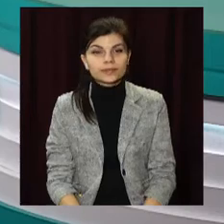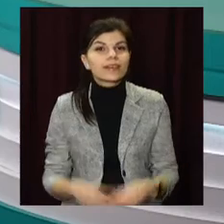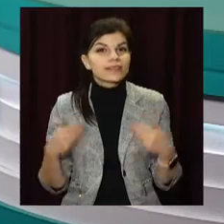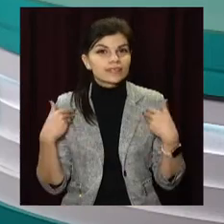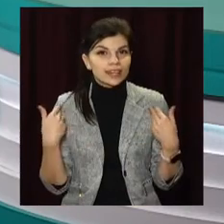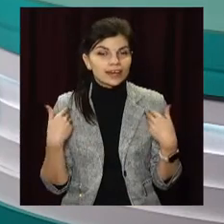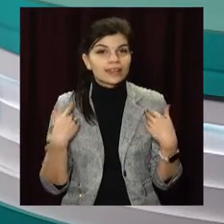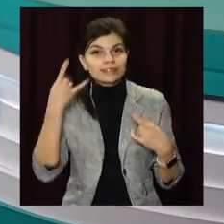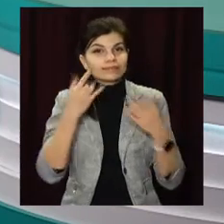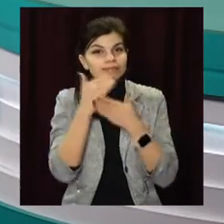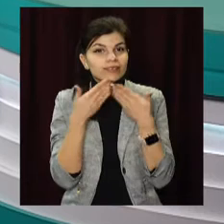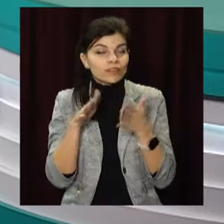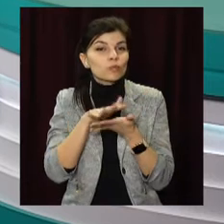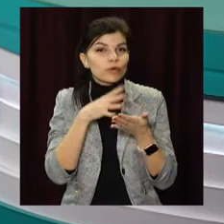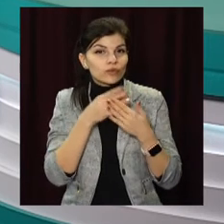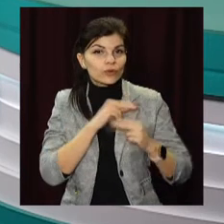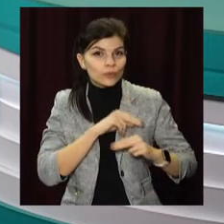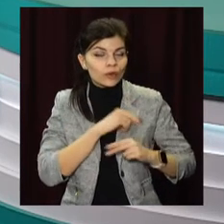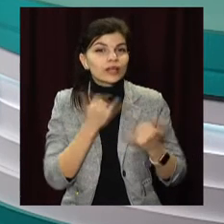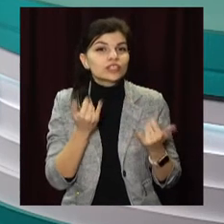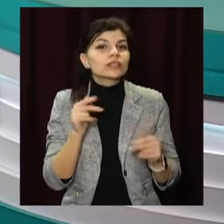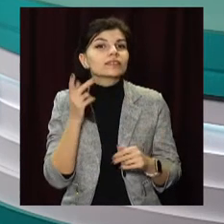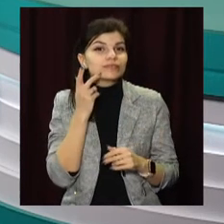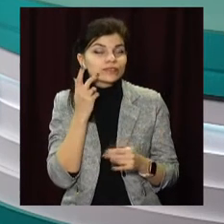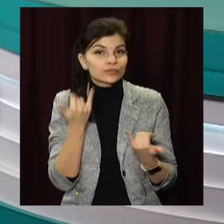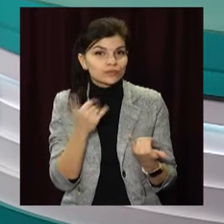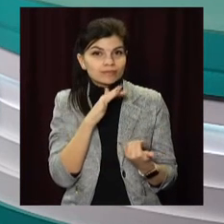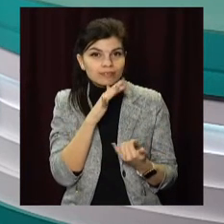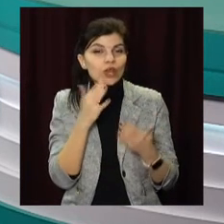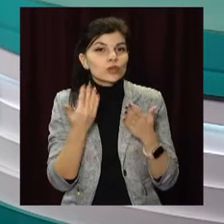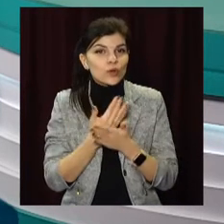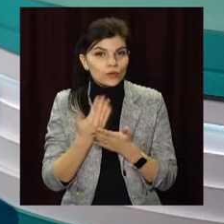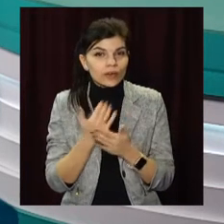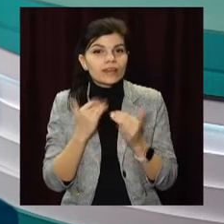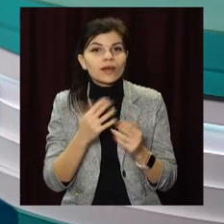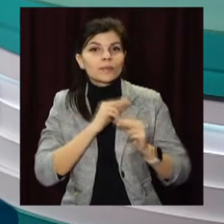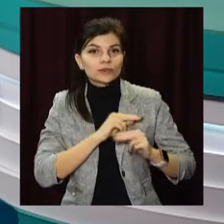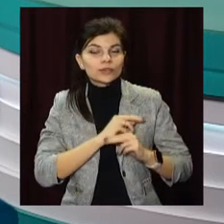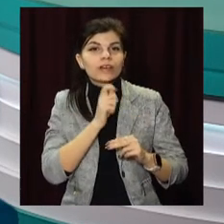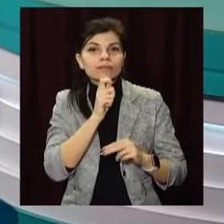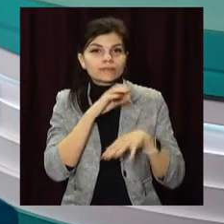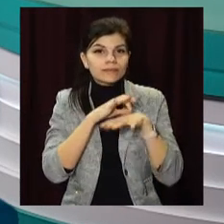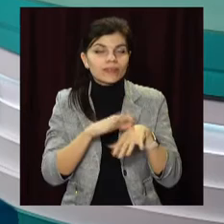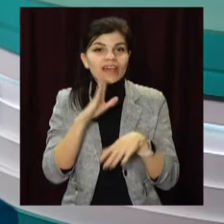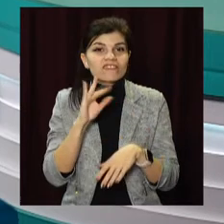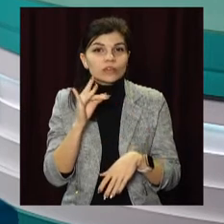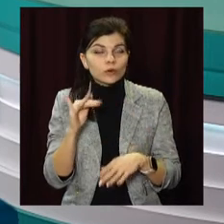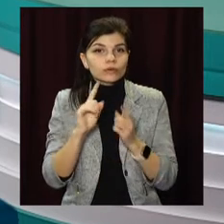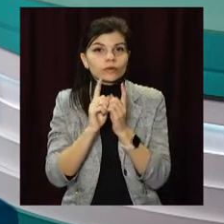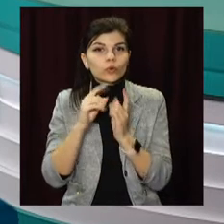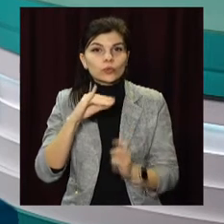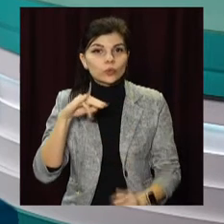Вітаю! Відкрити продовжую свою роботу і зараз, як завжди, о цій порі новини. Для вас працюють Вікторія Вахрушина та сурдоперекладачка Юліана